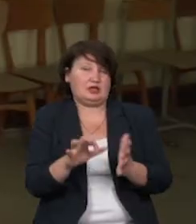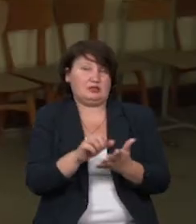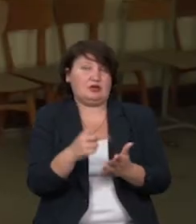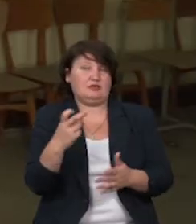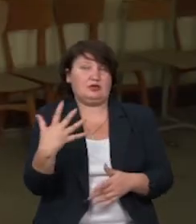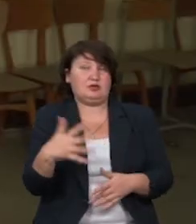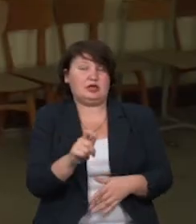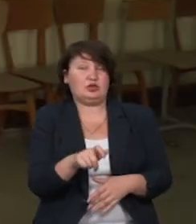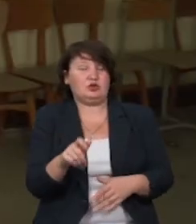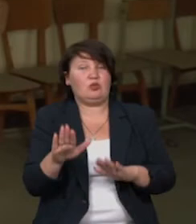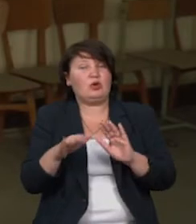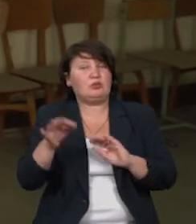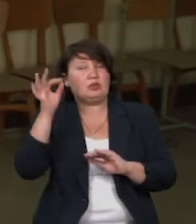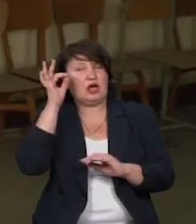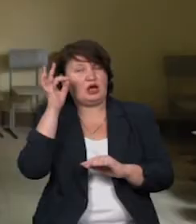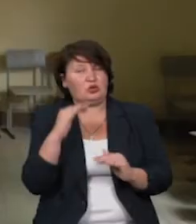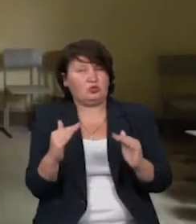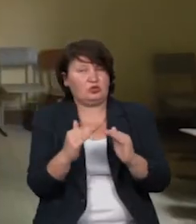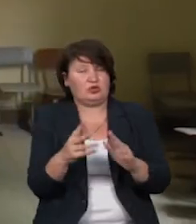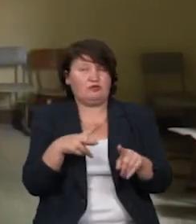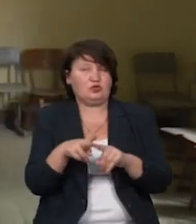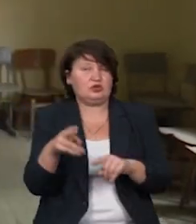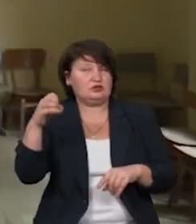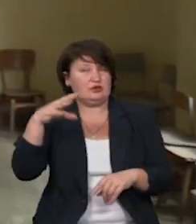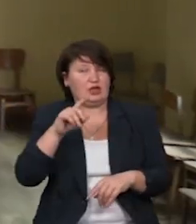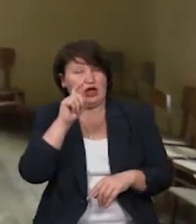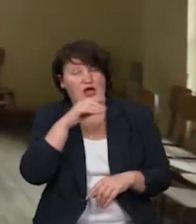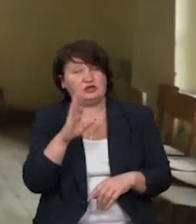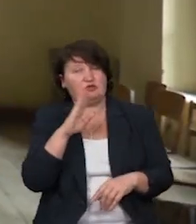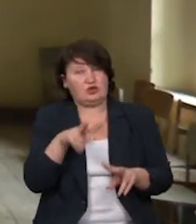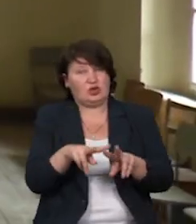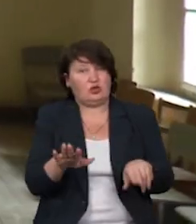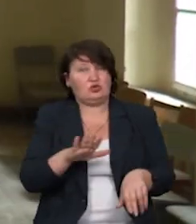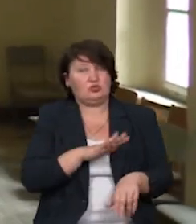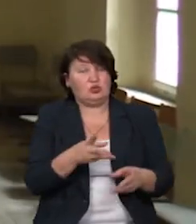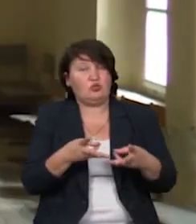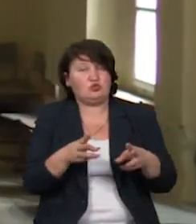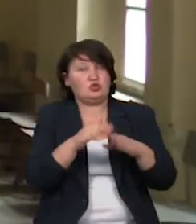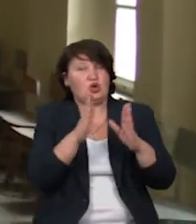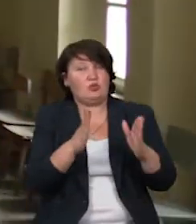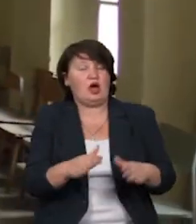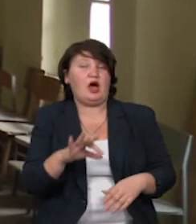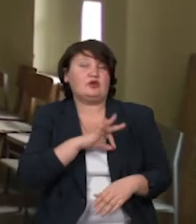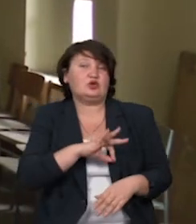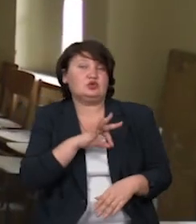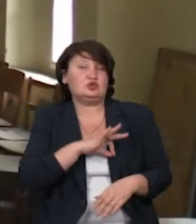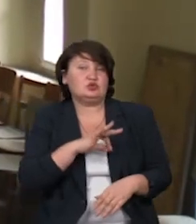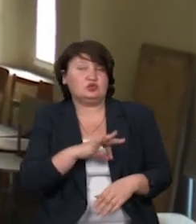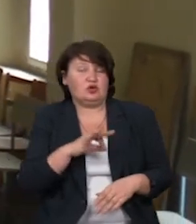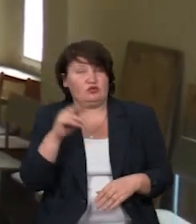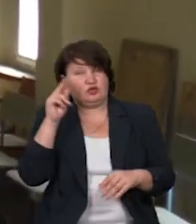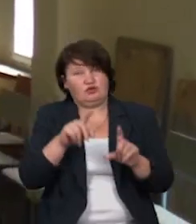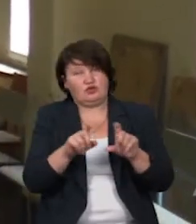осіб. Потім пригадує, як у будинку відключили світло, газ і воду. Також у ньому було пічне опалення. А використовувати його у закладах освіти